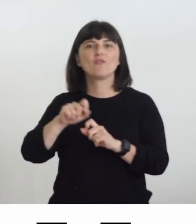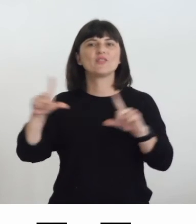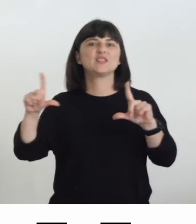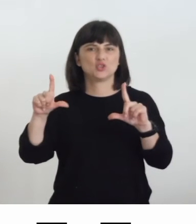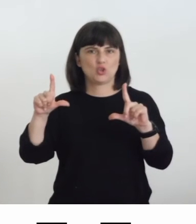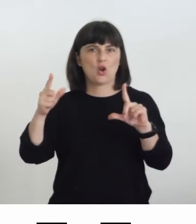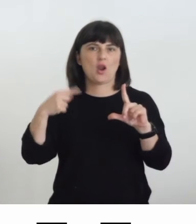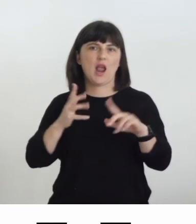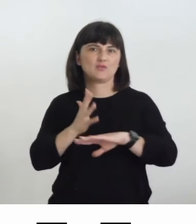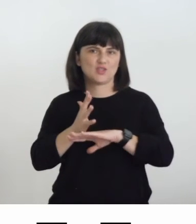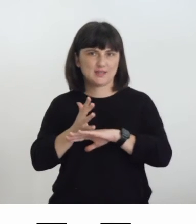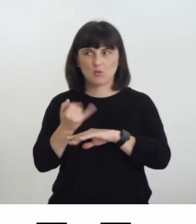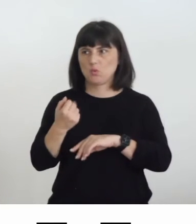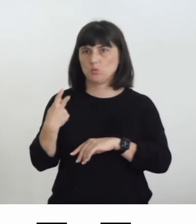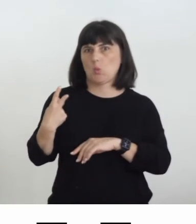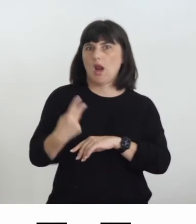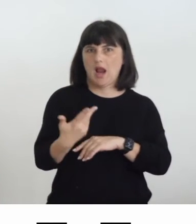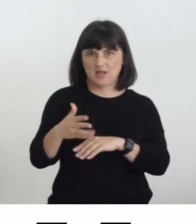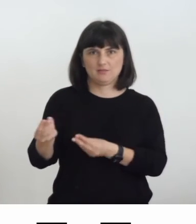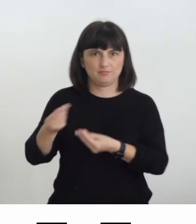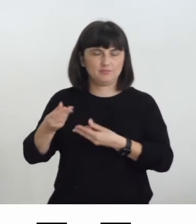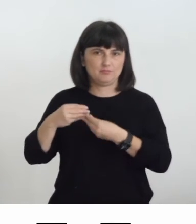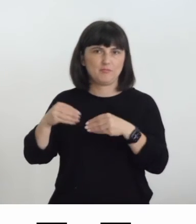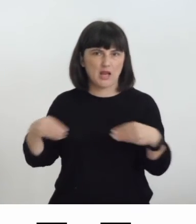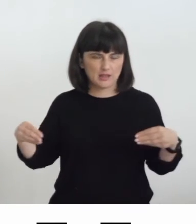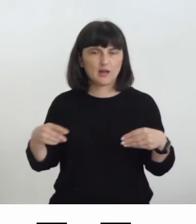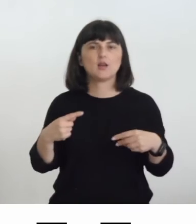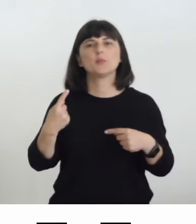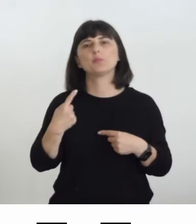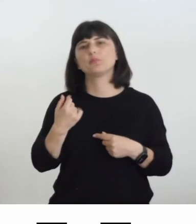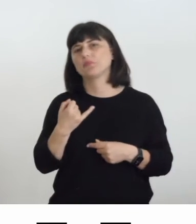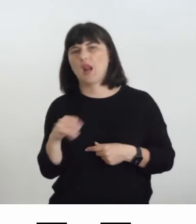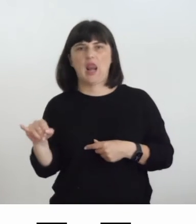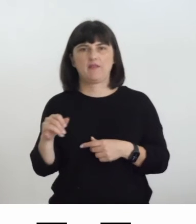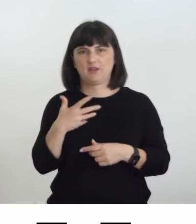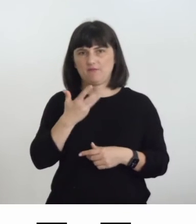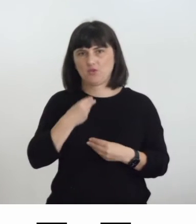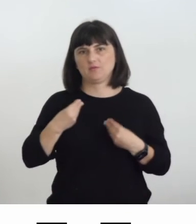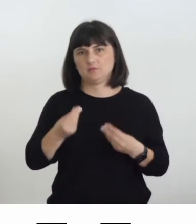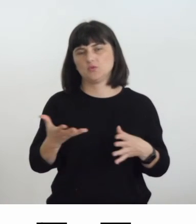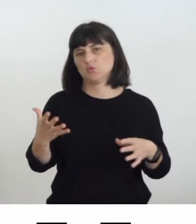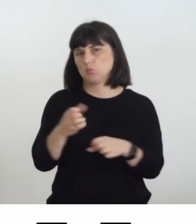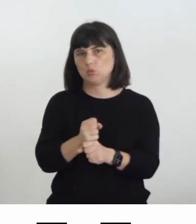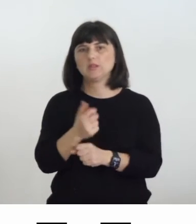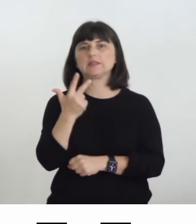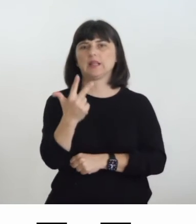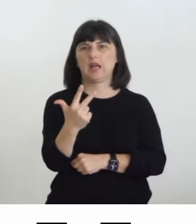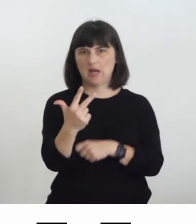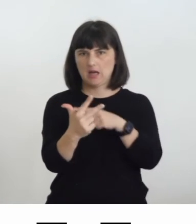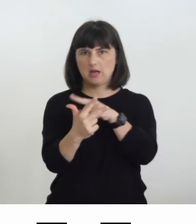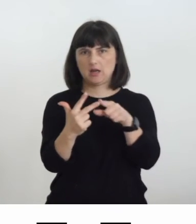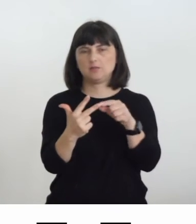infine per concludere tre concetti che mi sembrano essere importanti e da